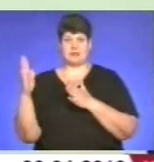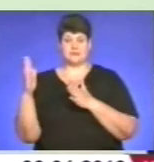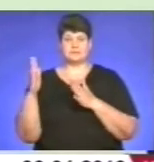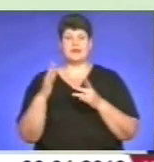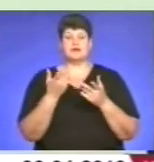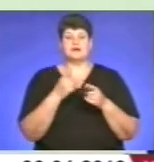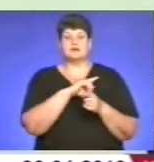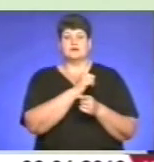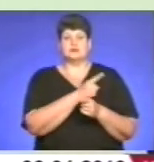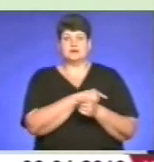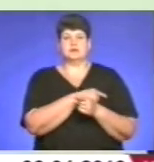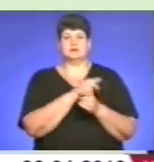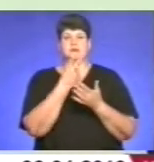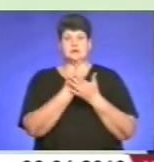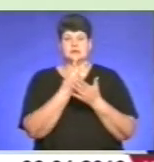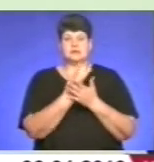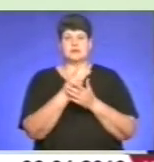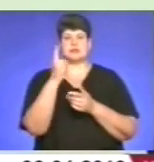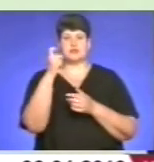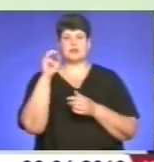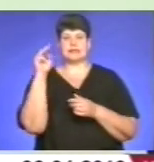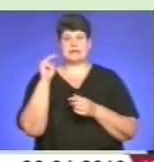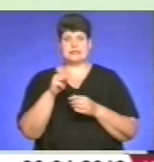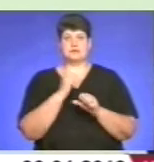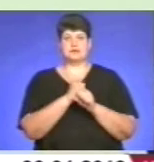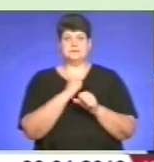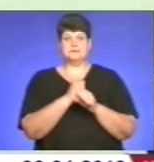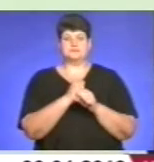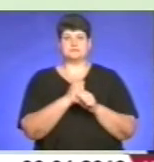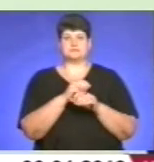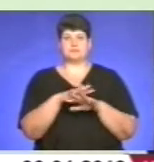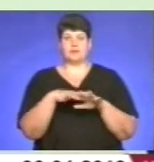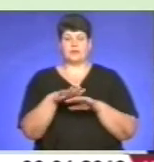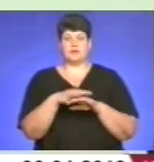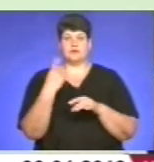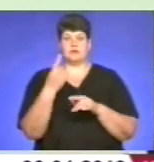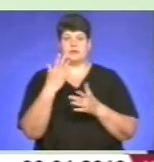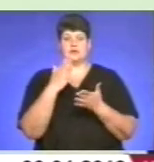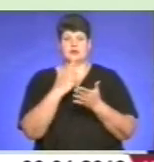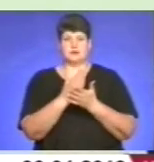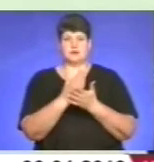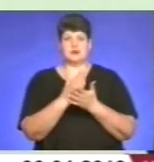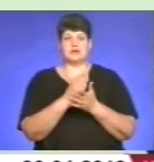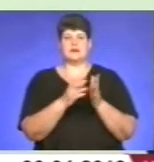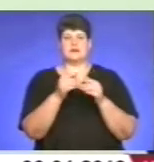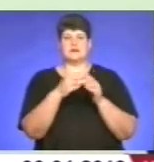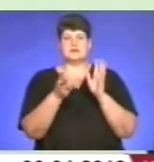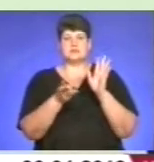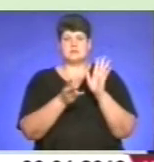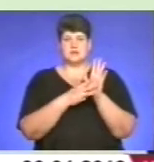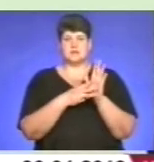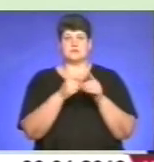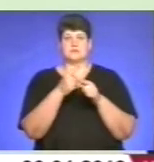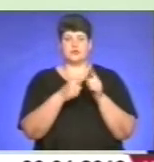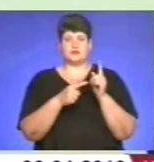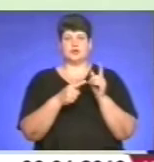Інтенсивний показник на 100 тисяч працюючого населення по області становить від 17,5 до